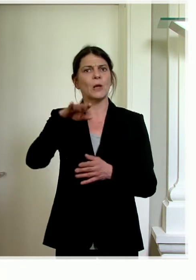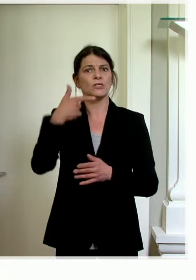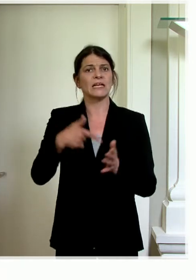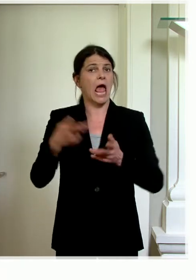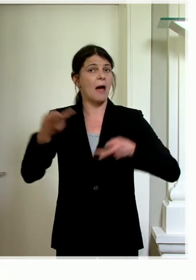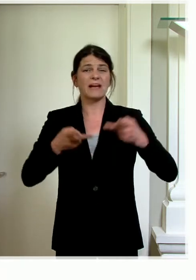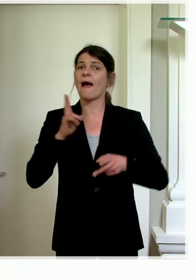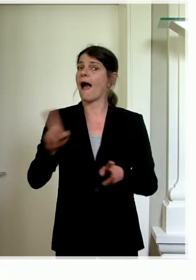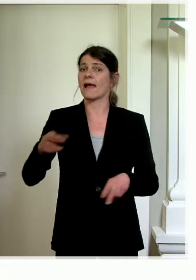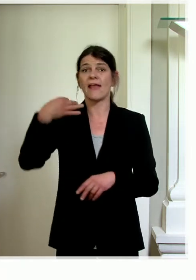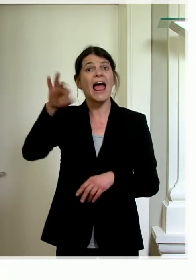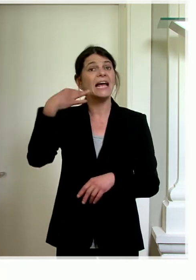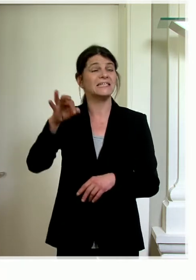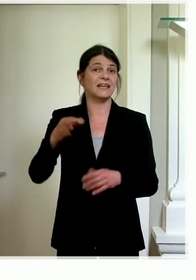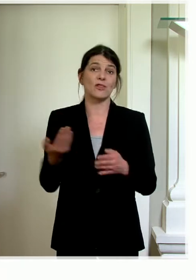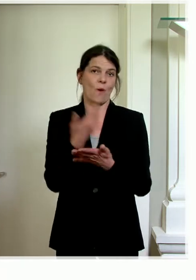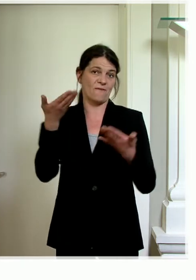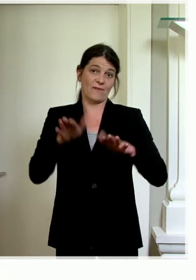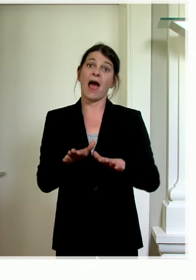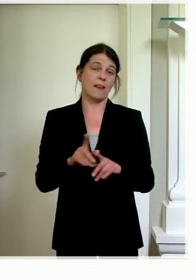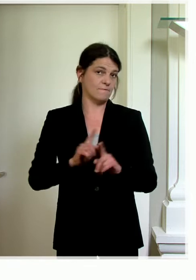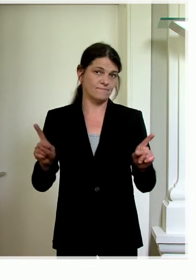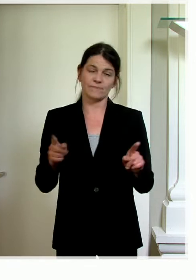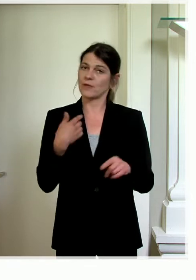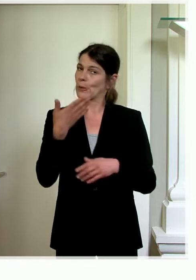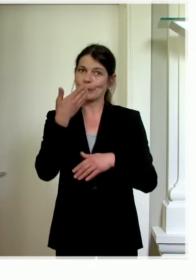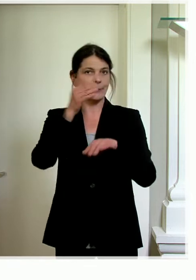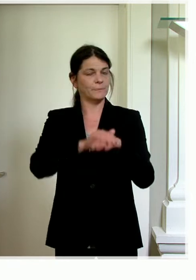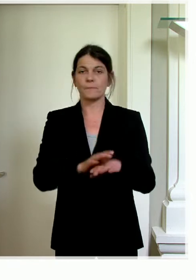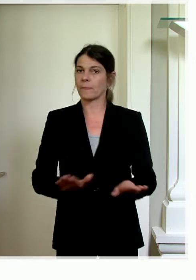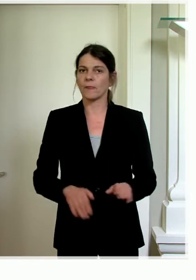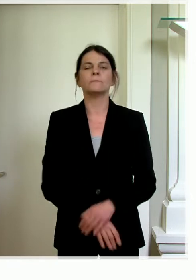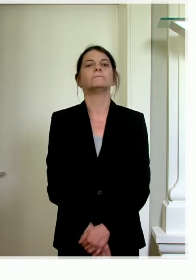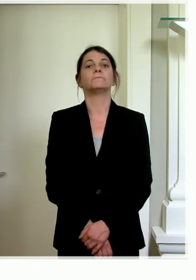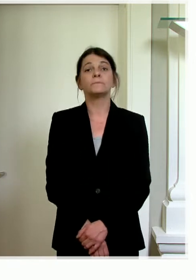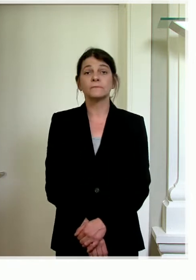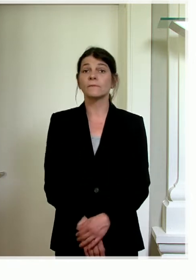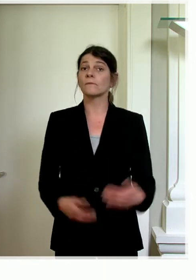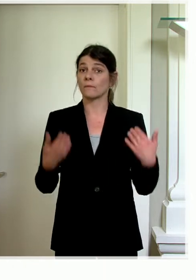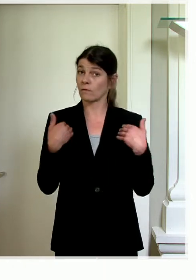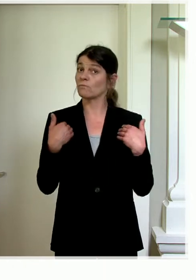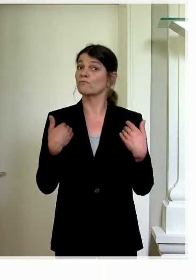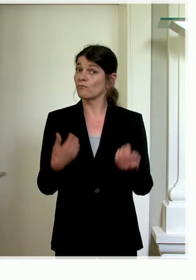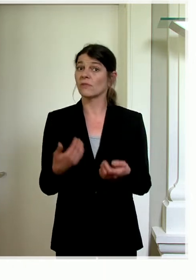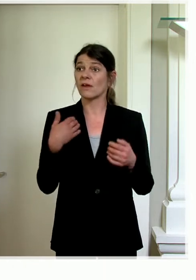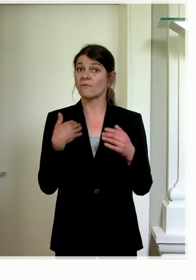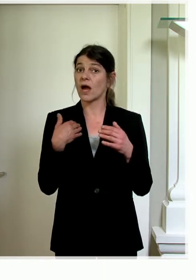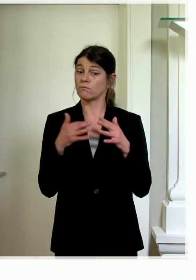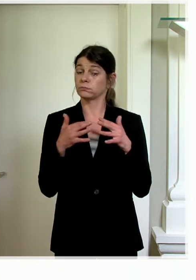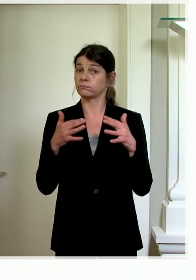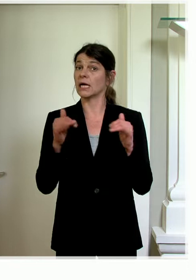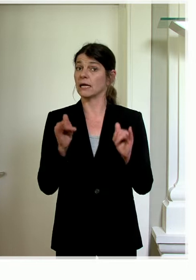April keinen einzigen neuen Fall mehr registrieren. Wir hatten eine Häufung